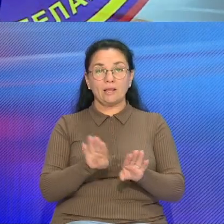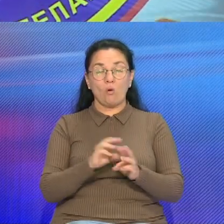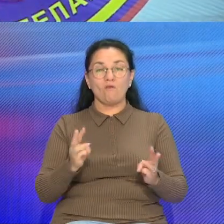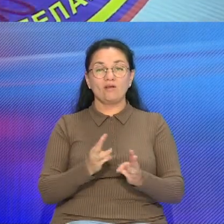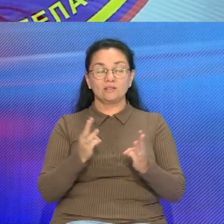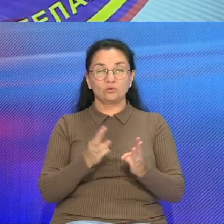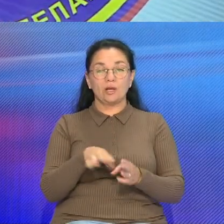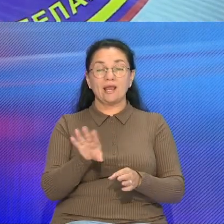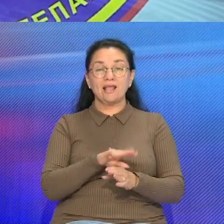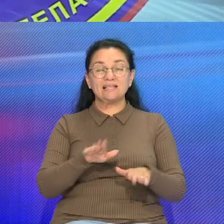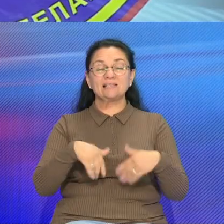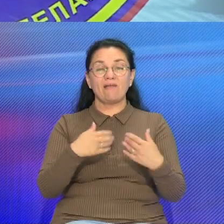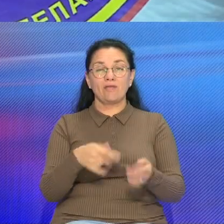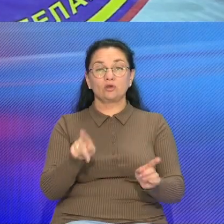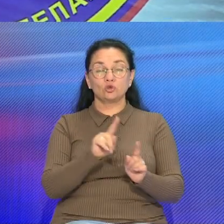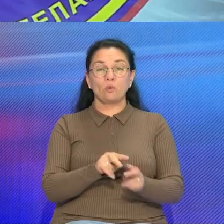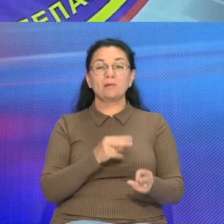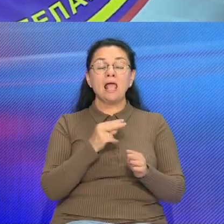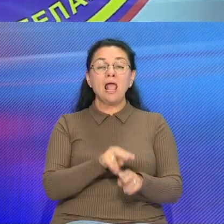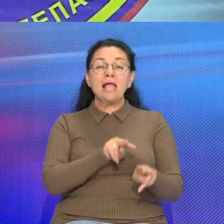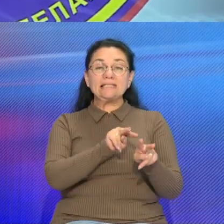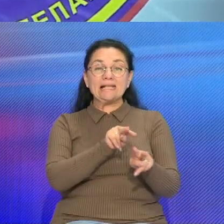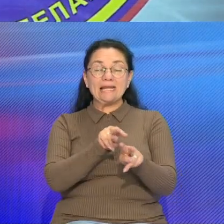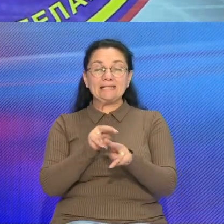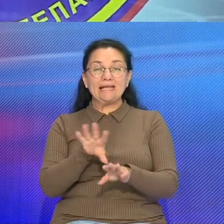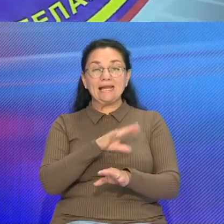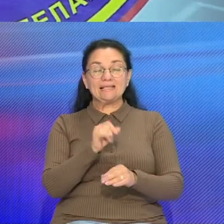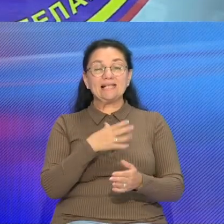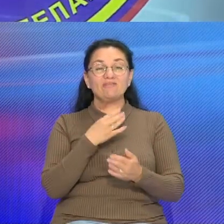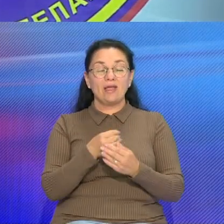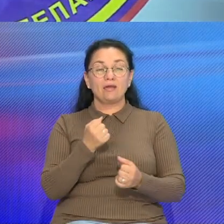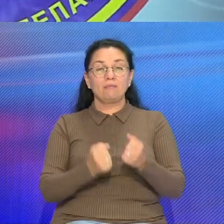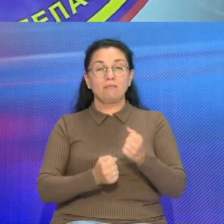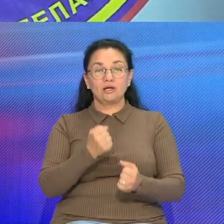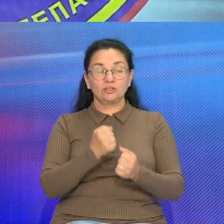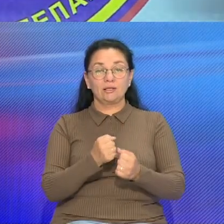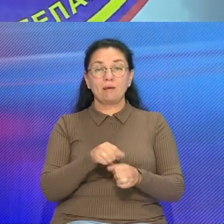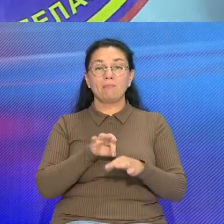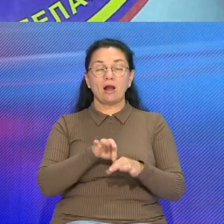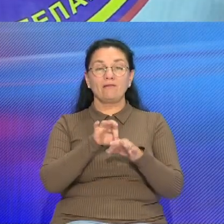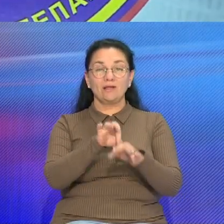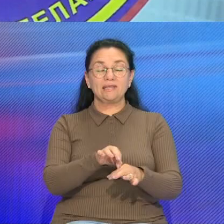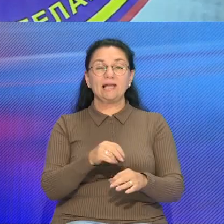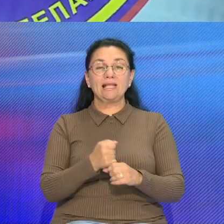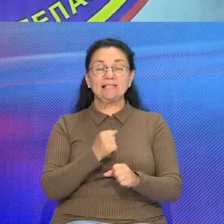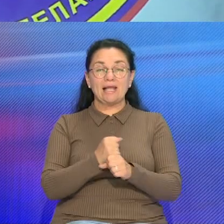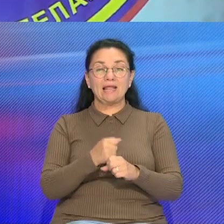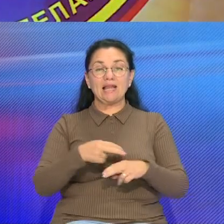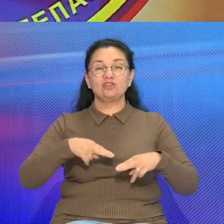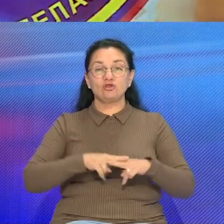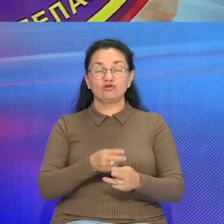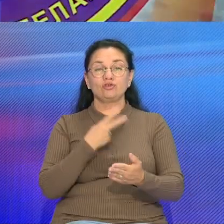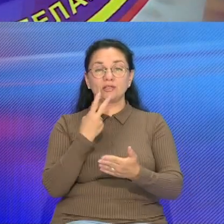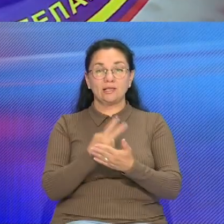аутоуладальникам сошить за станом своих транспортных сродков Своя часовая проходит техничный огляд и ремонтовать ауто только у